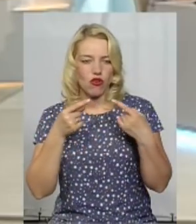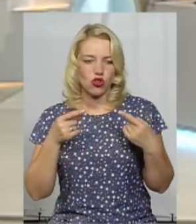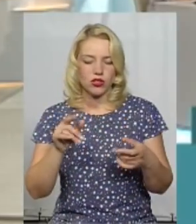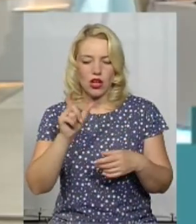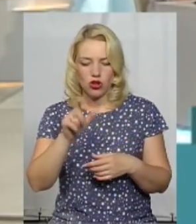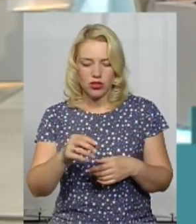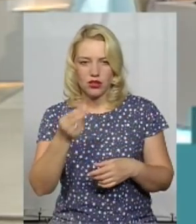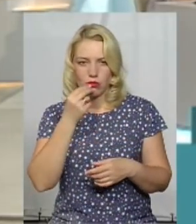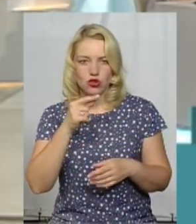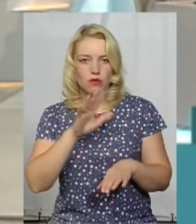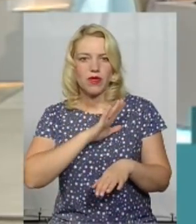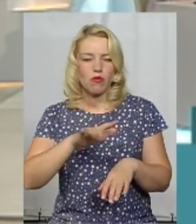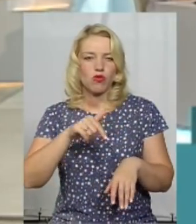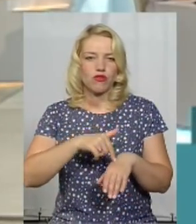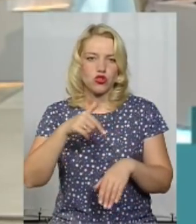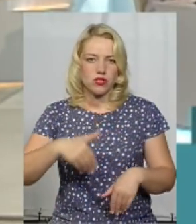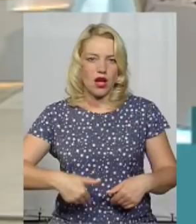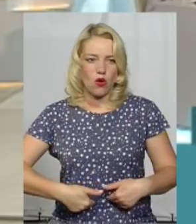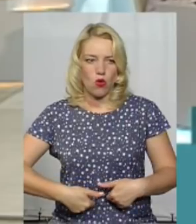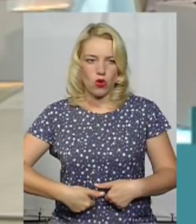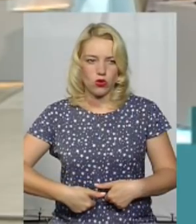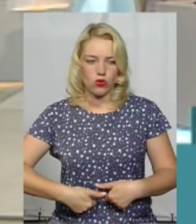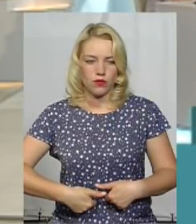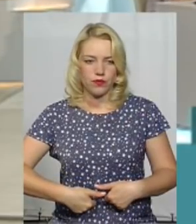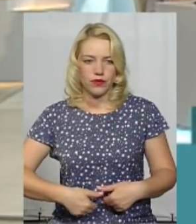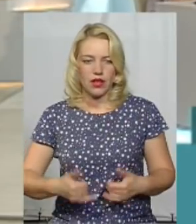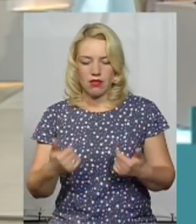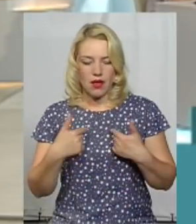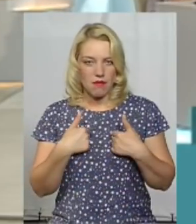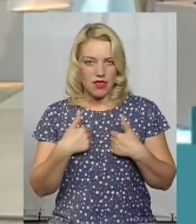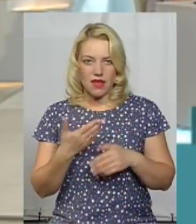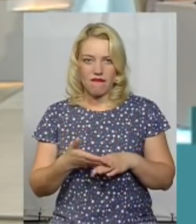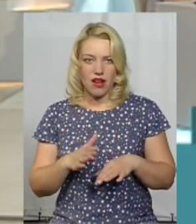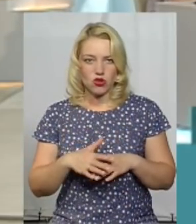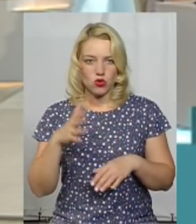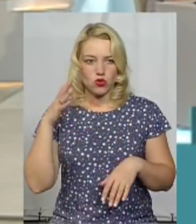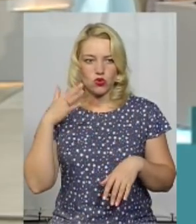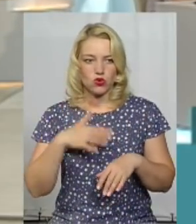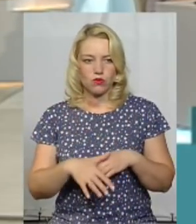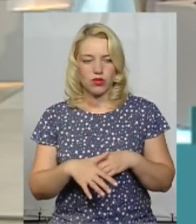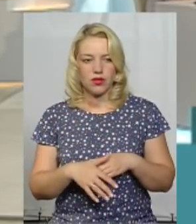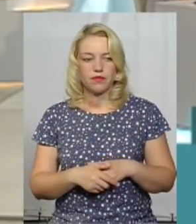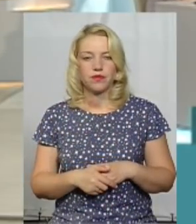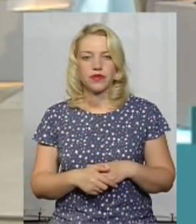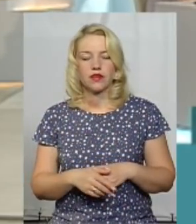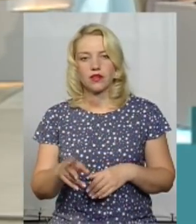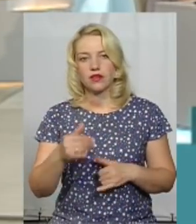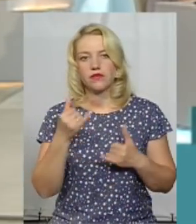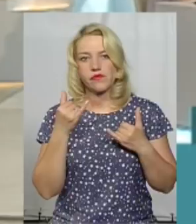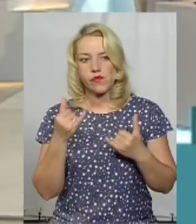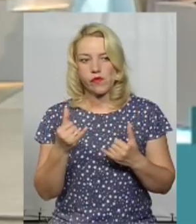не відчувати чувство голоду. Тому для мене важко зрозуміти ціль. Тепер